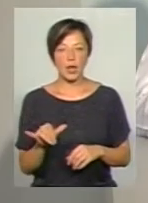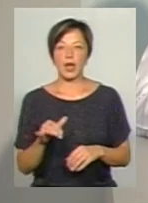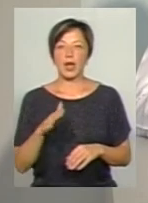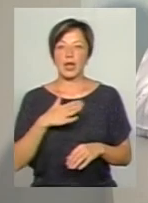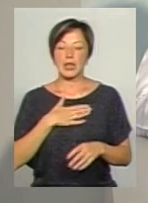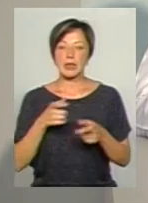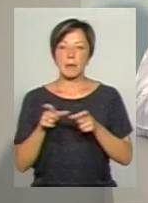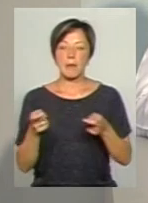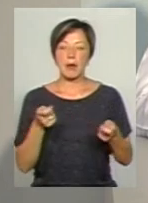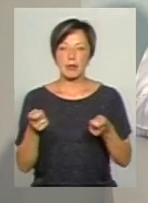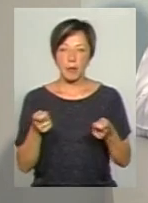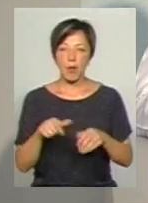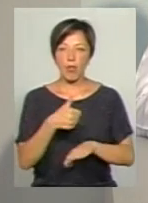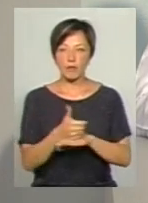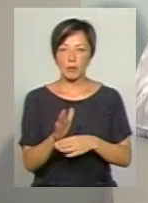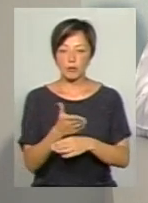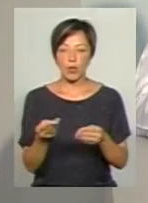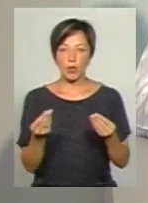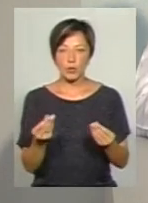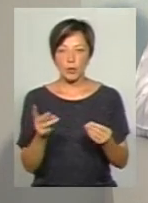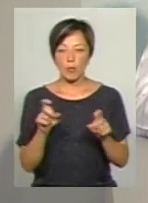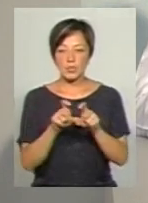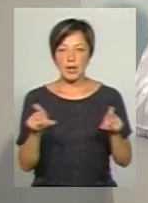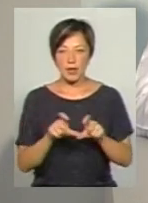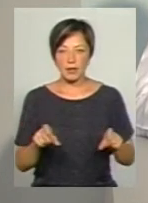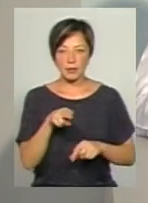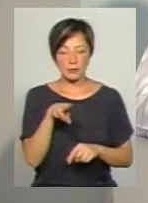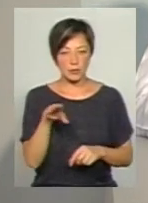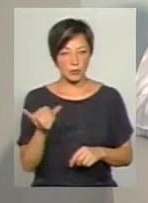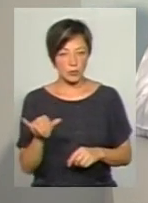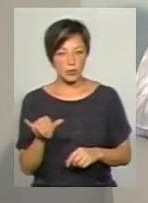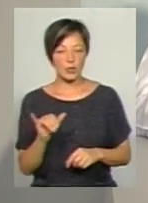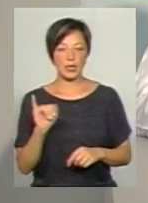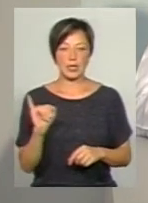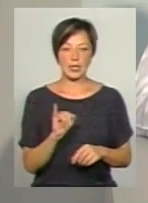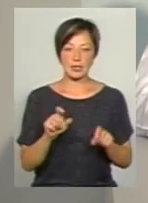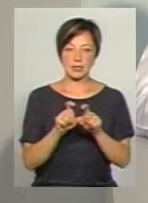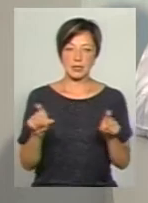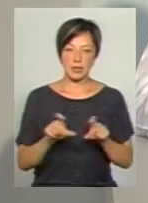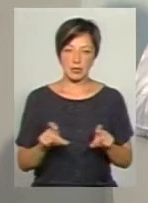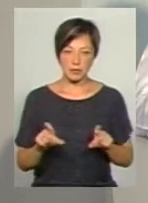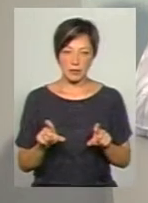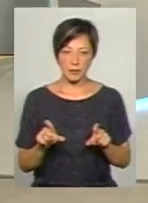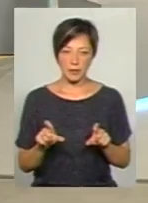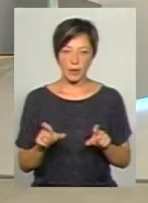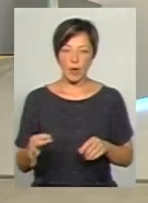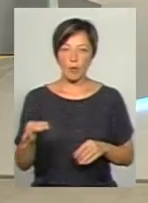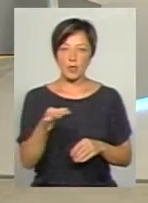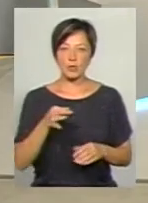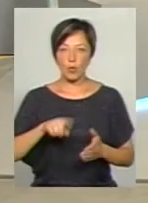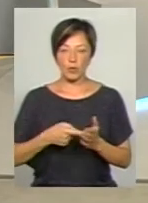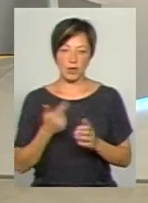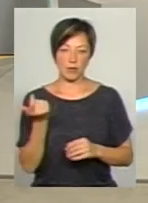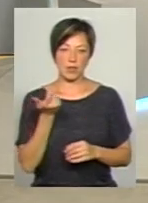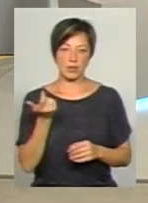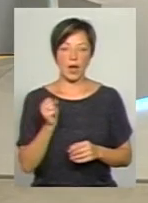освіти і науки є головним розпорядником коштів по закладах професійно-технічної освіти і закладах обласної і комунальної